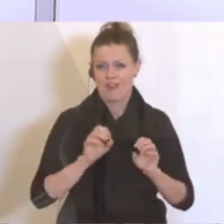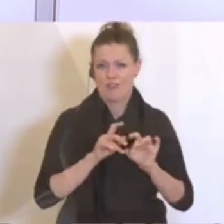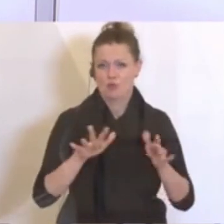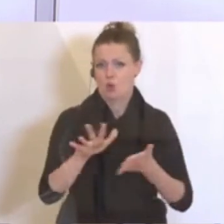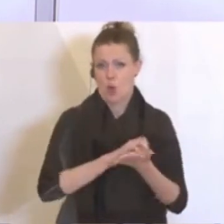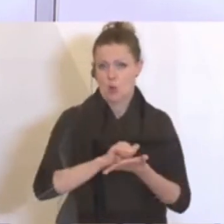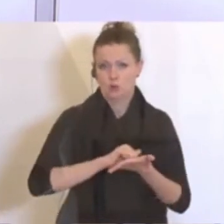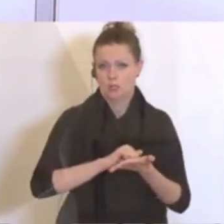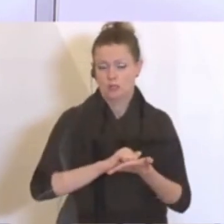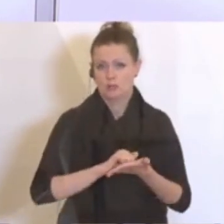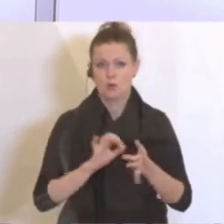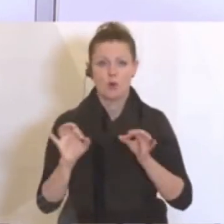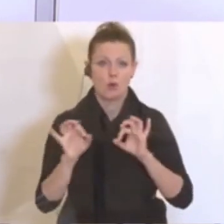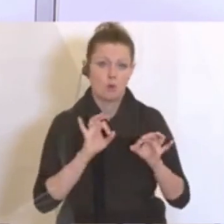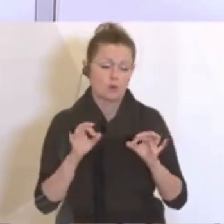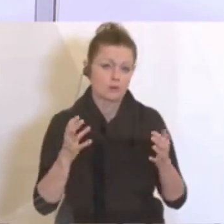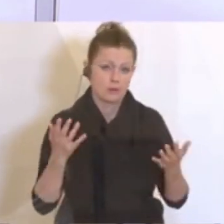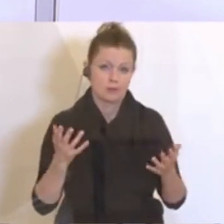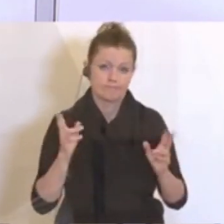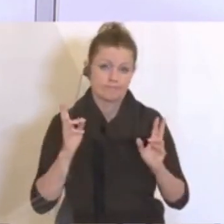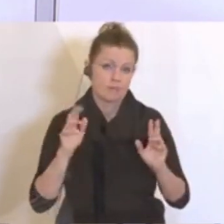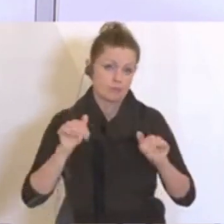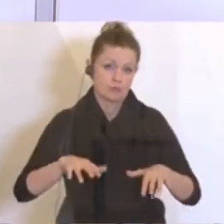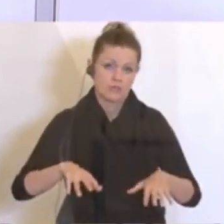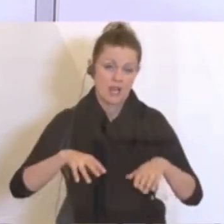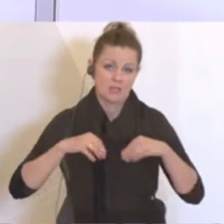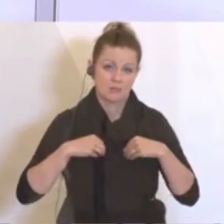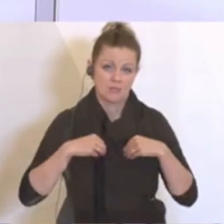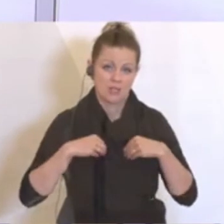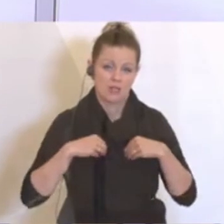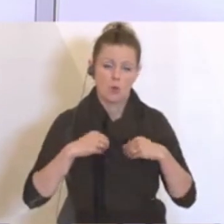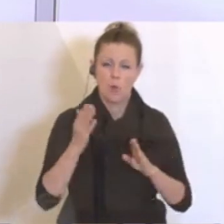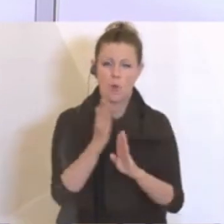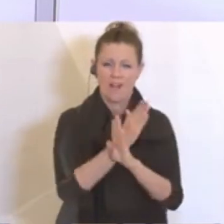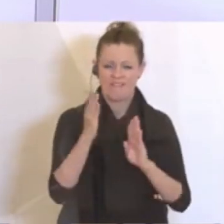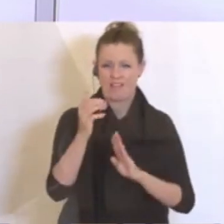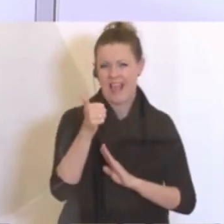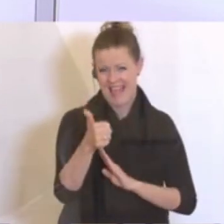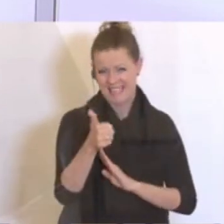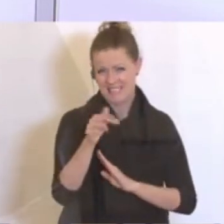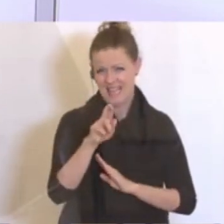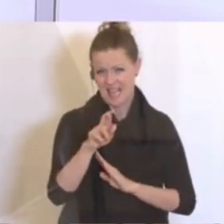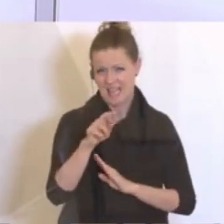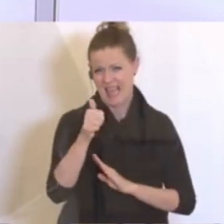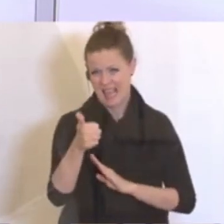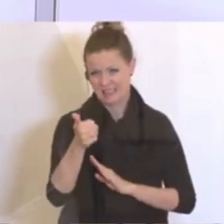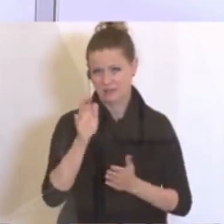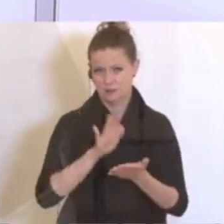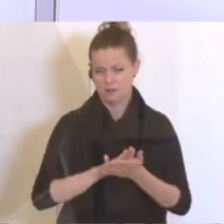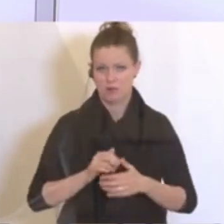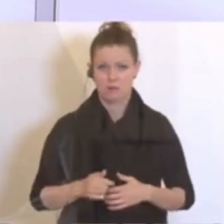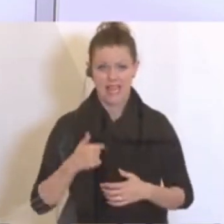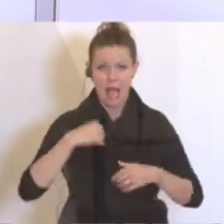oder Sie finden sich damit ab, dass Sie in einer Größenordnung von 1 ungefähr bleiben. Also ich wäre jetzt noch nicht